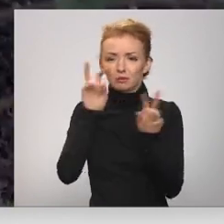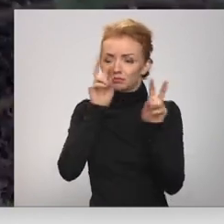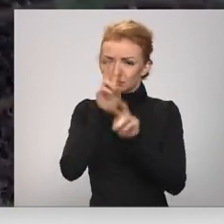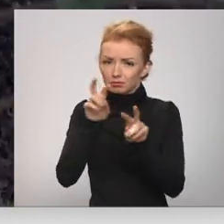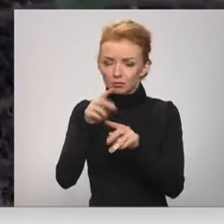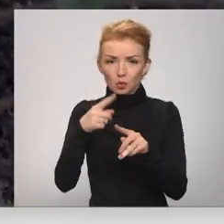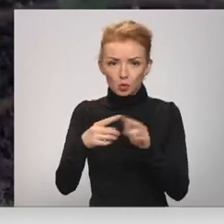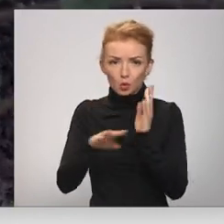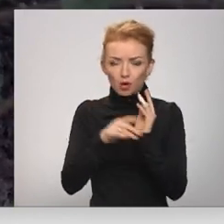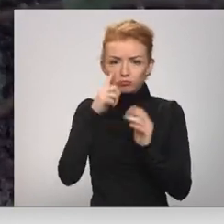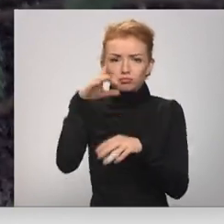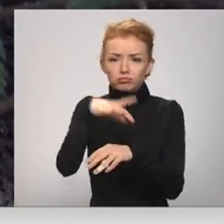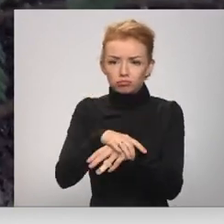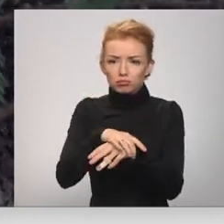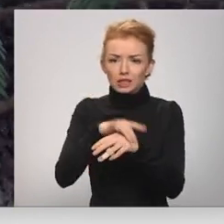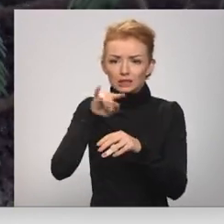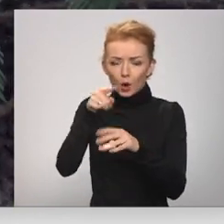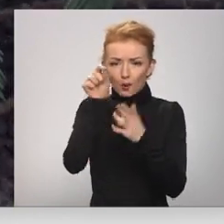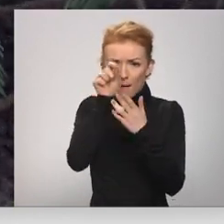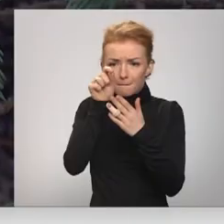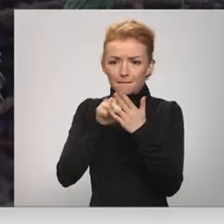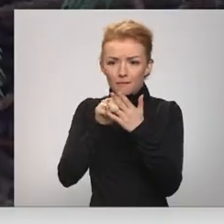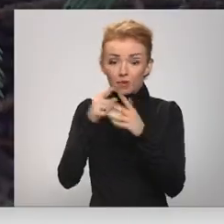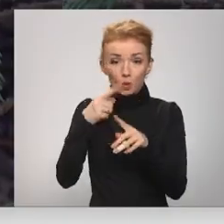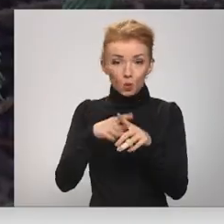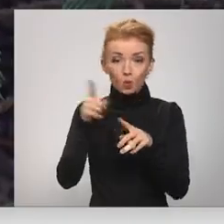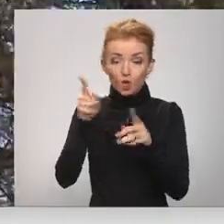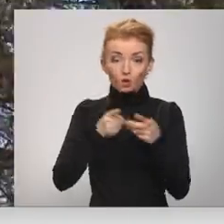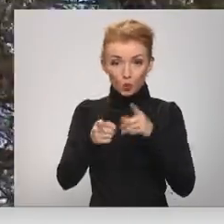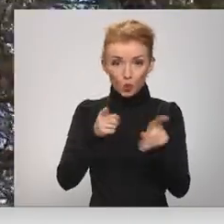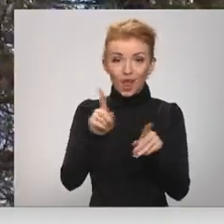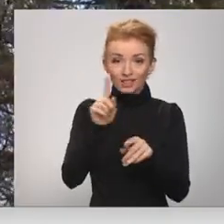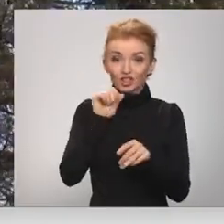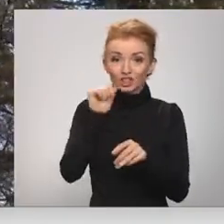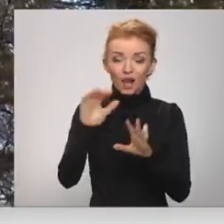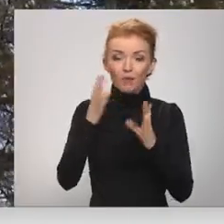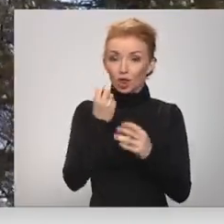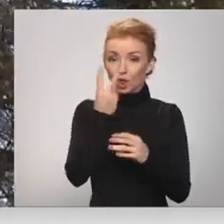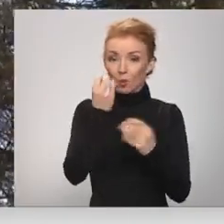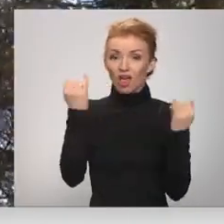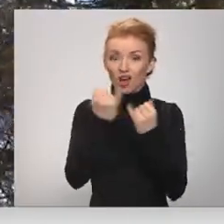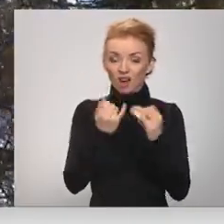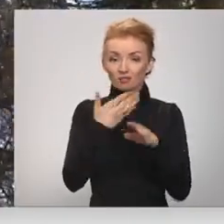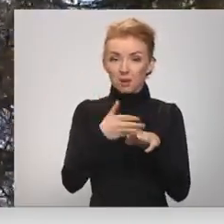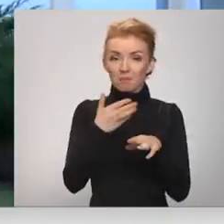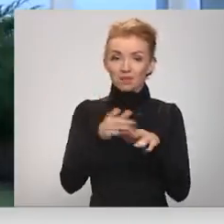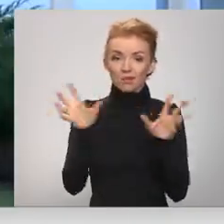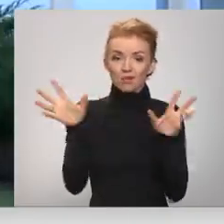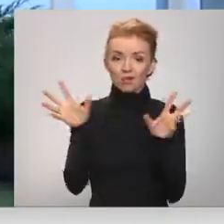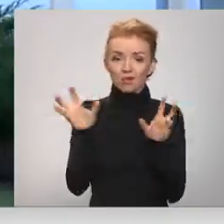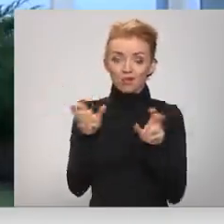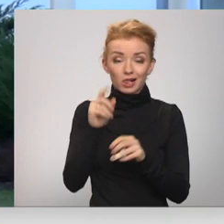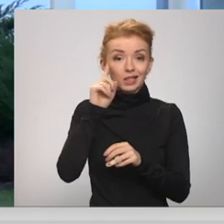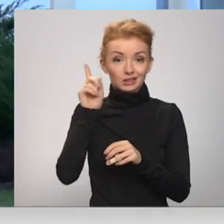un kokos ieraudzīti mazi apaļi caurumiņi. Skuies lielākoties vēl ir zaļas, tomēr 12 eglēs pakāpeniski kalst. Ir